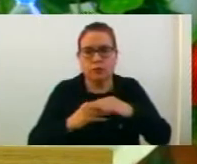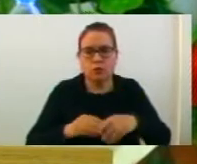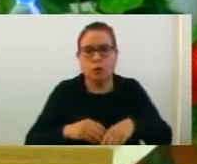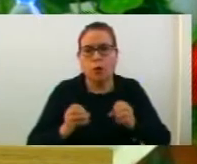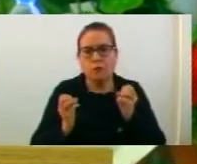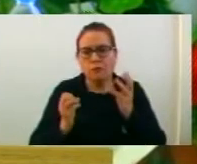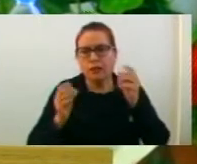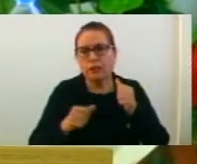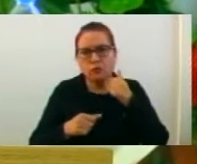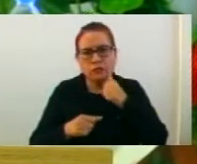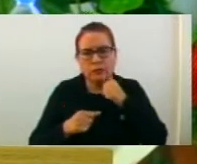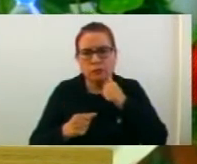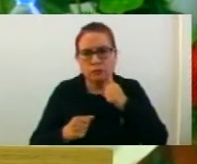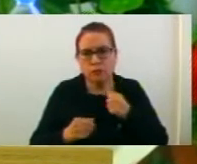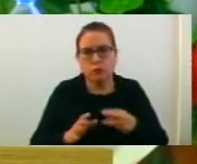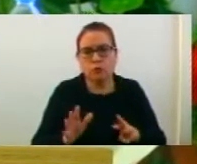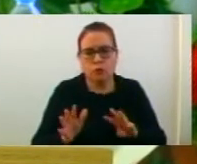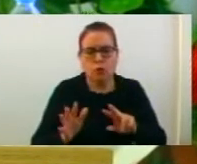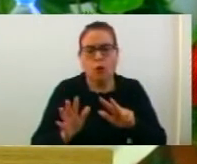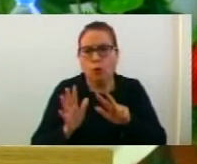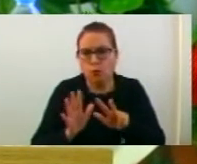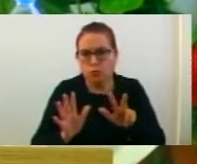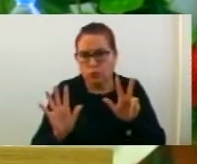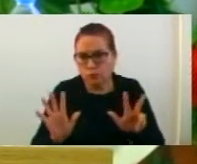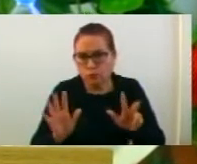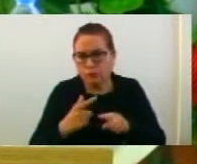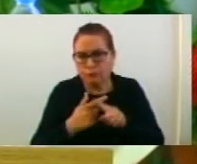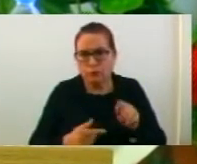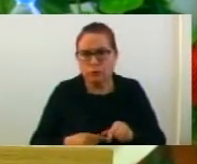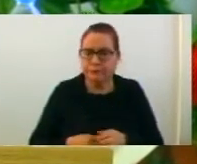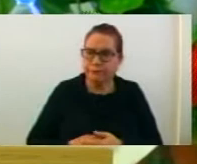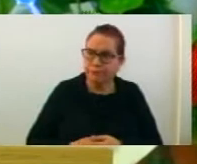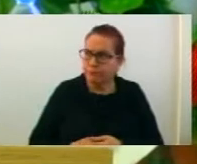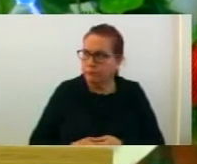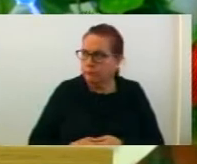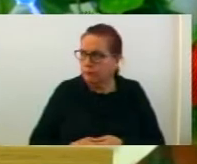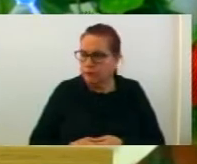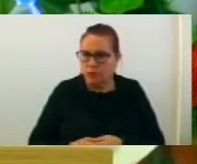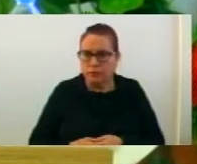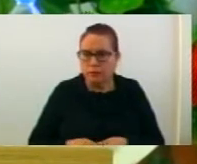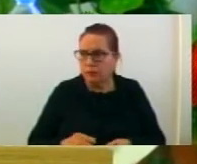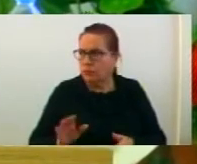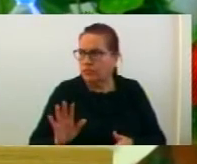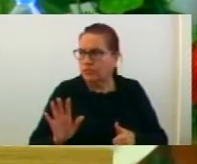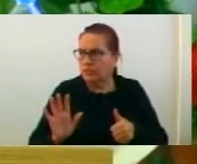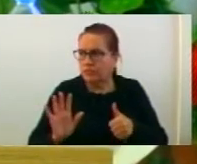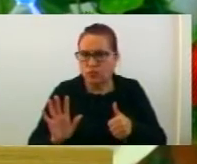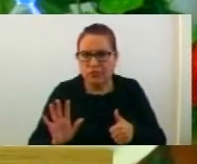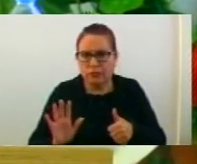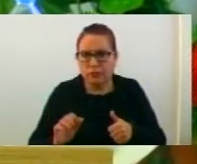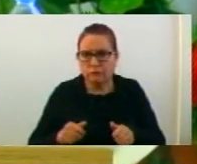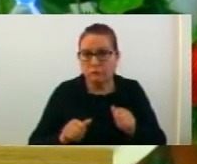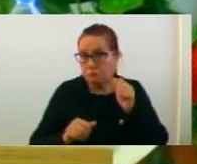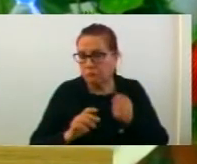крови во износот 8,5% от утвърдениот надоместа. Премлювам на работ по 6. точка дневаријата. Прелог